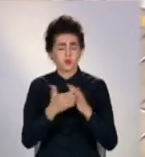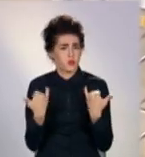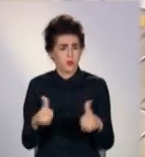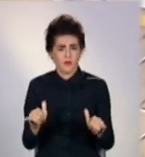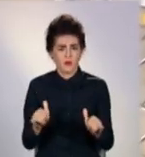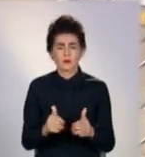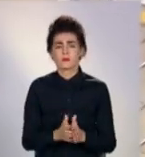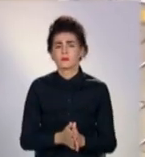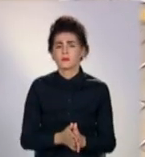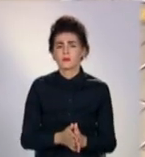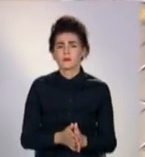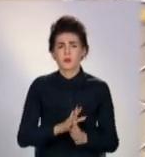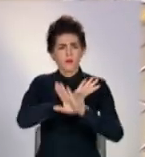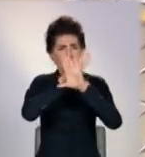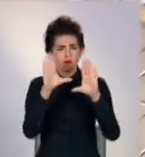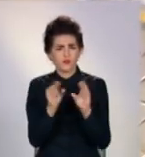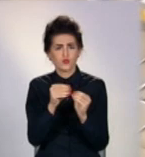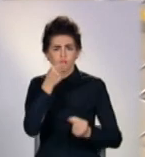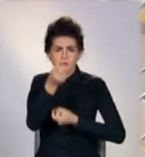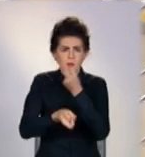Более точне обслідування,